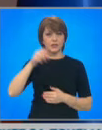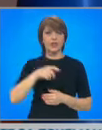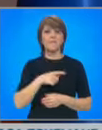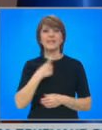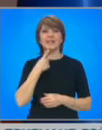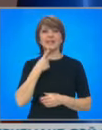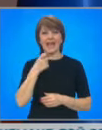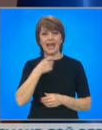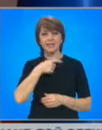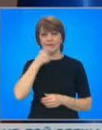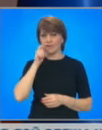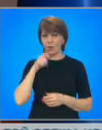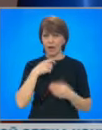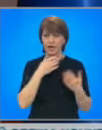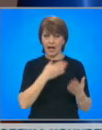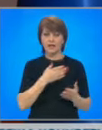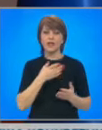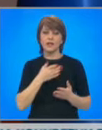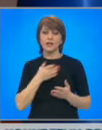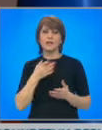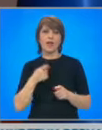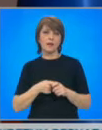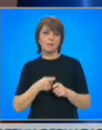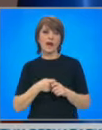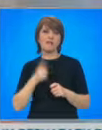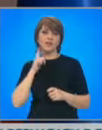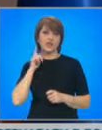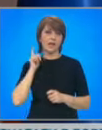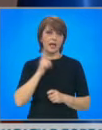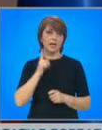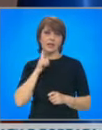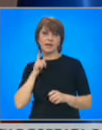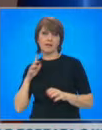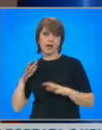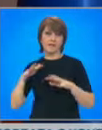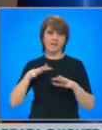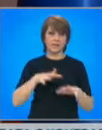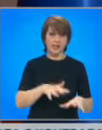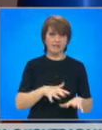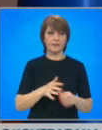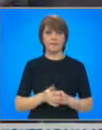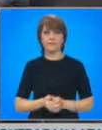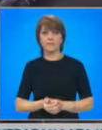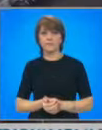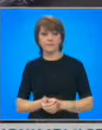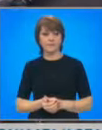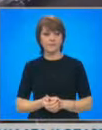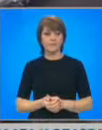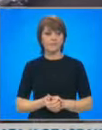Володимир Зеленски ще нареди на военните да преминат настъпление. Временното извеждане ще спаси живота и здравето на вас и вашите близки.